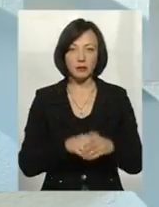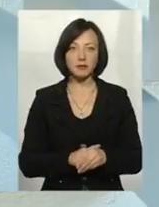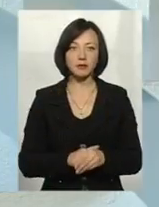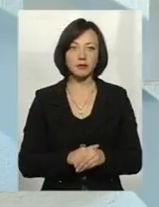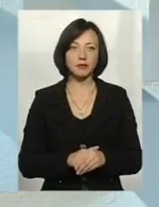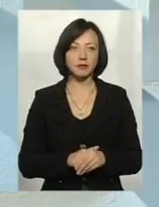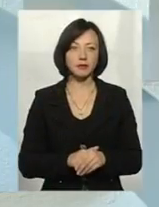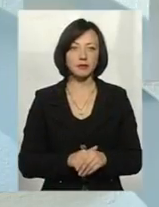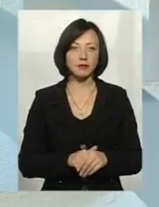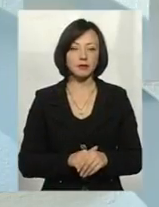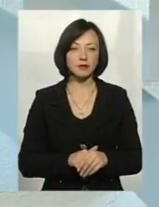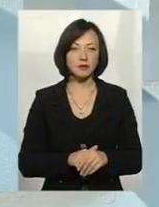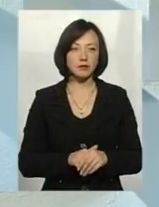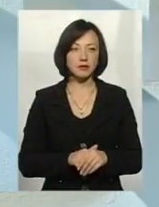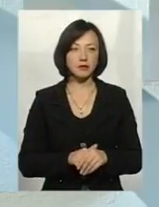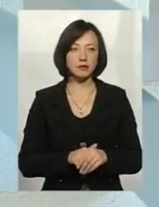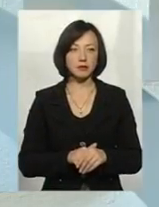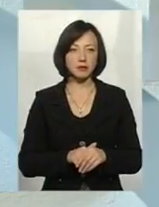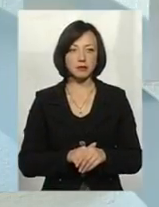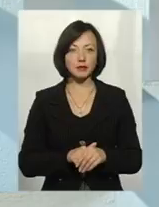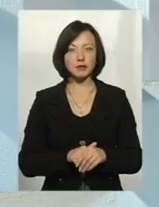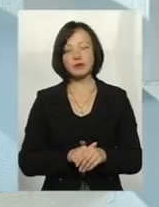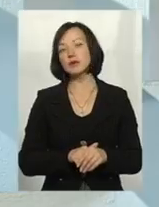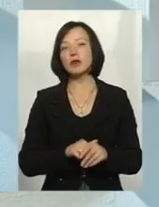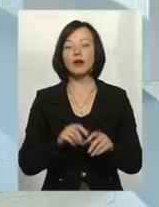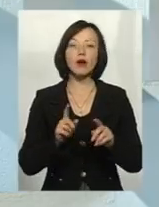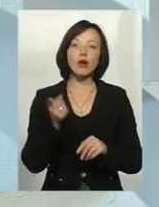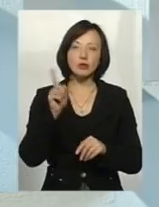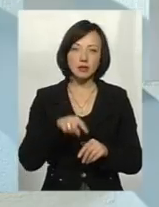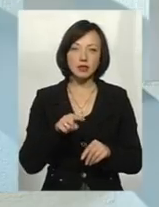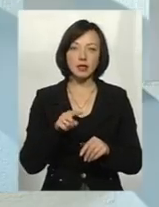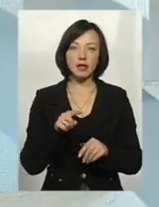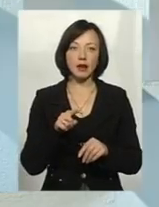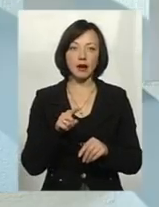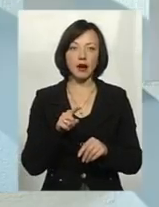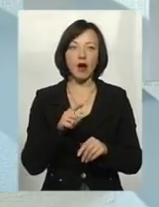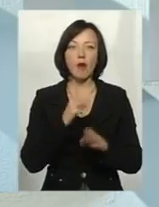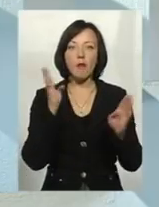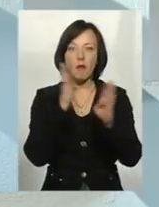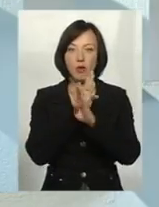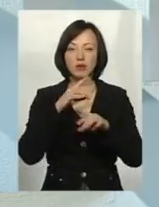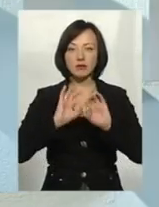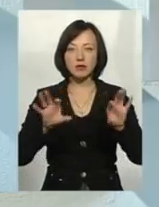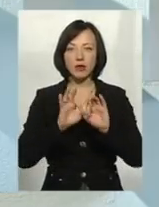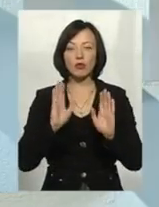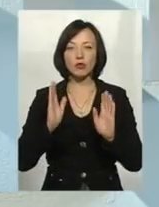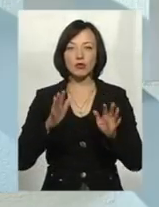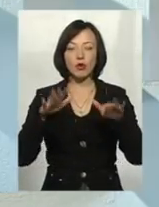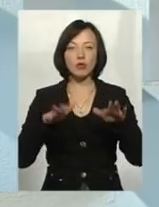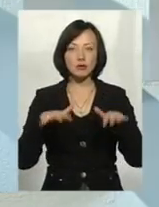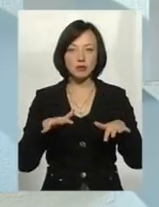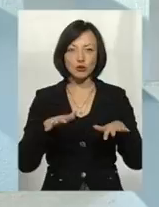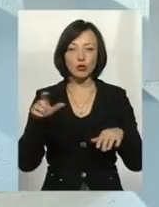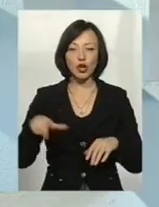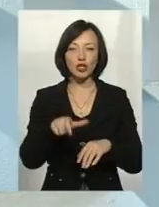оскільки метеорологи нас надалі не тішать, що будуть достатні опади для того, щоб